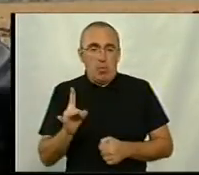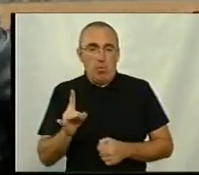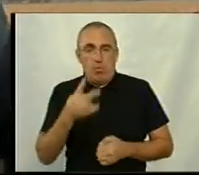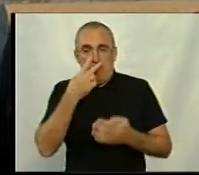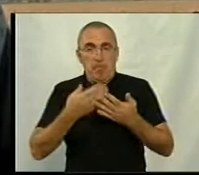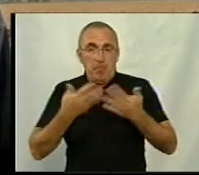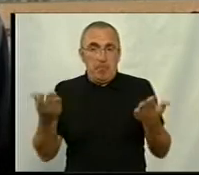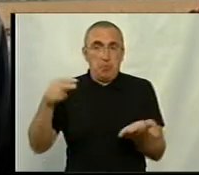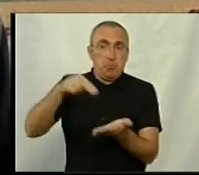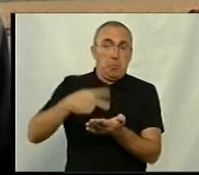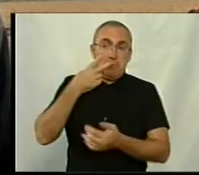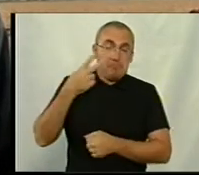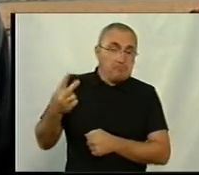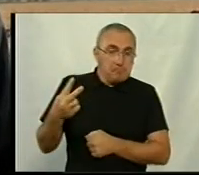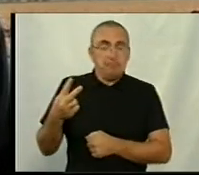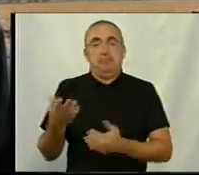представлений стоїть.